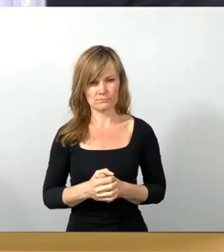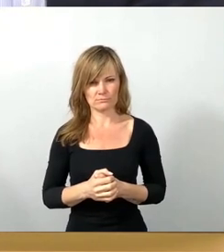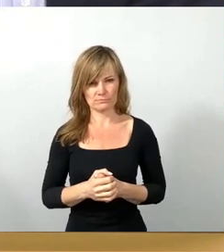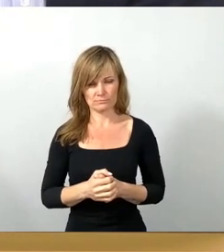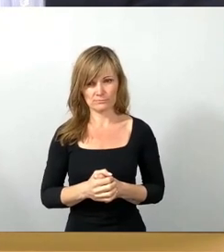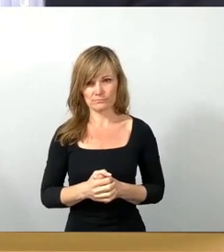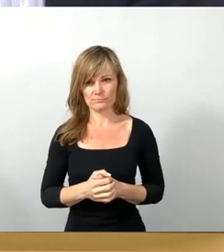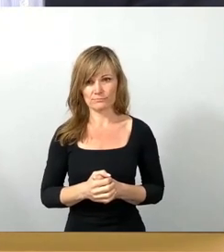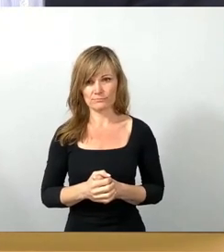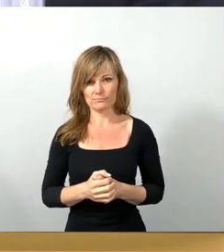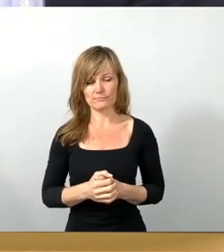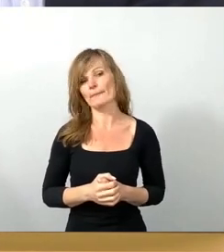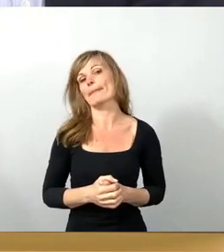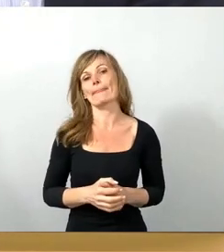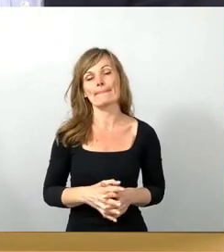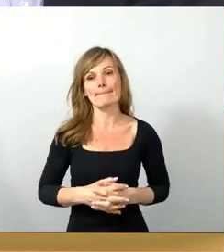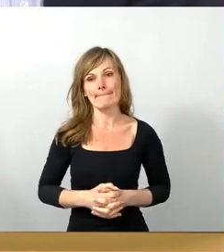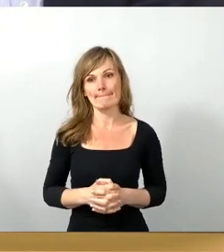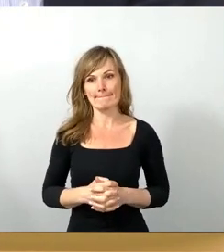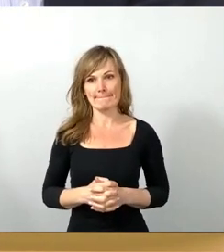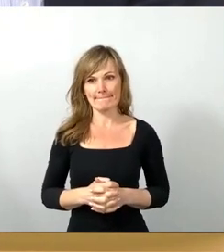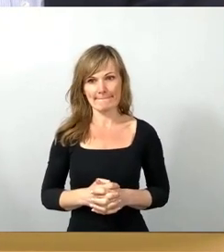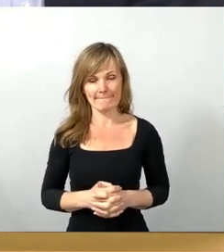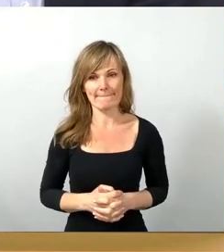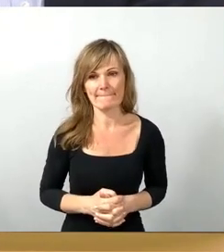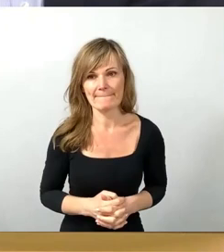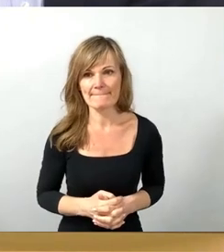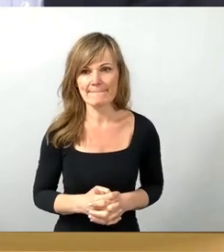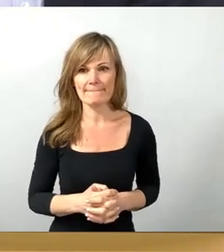Hier steht 31.03.24.